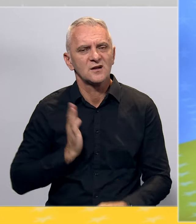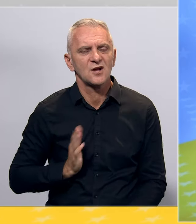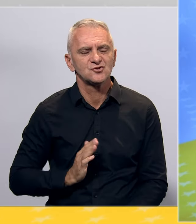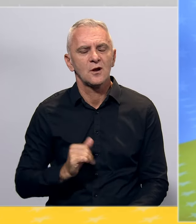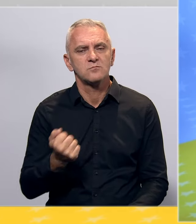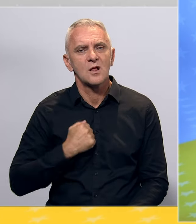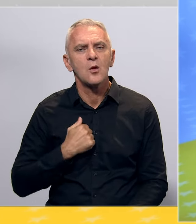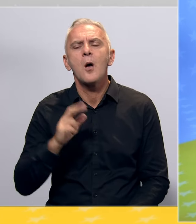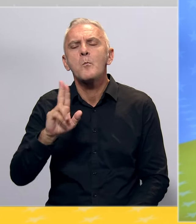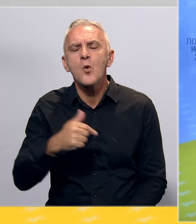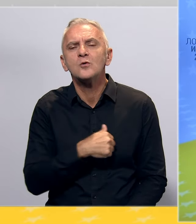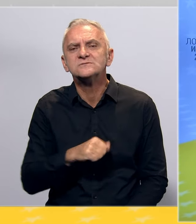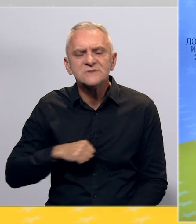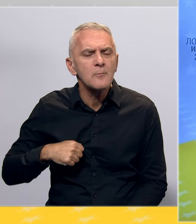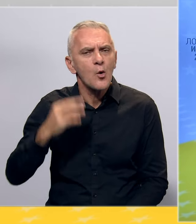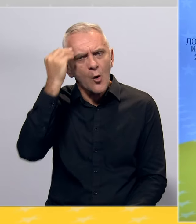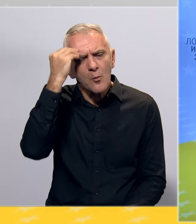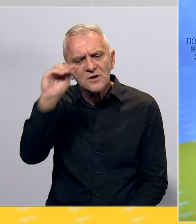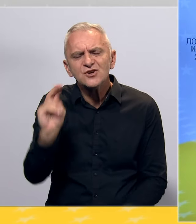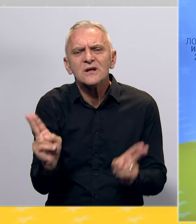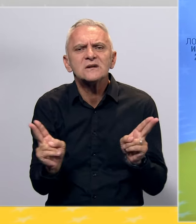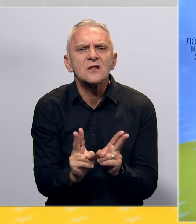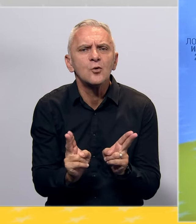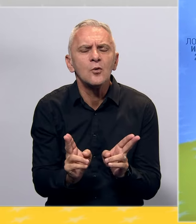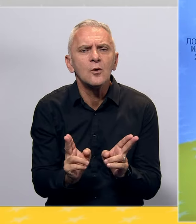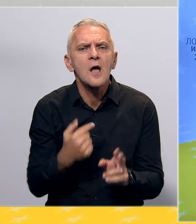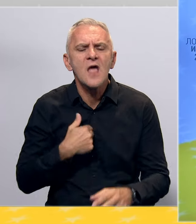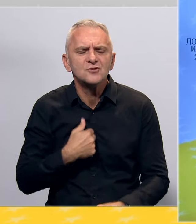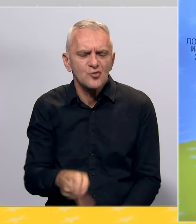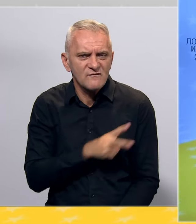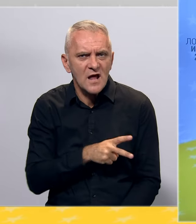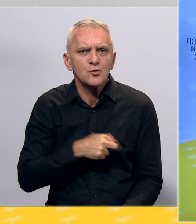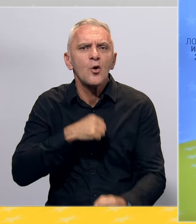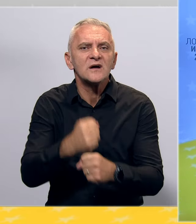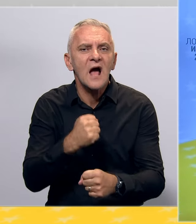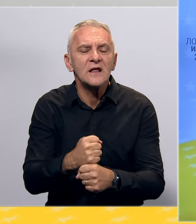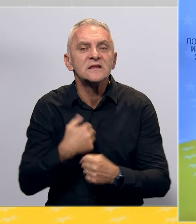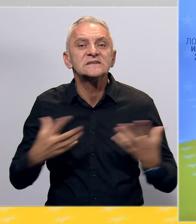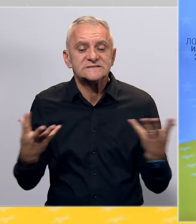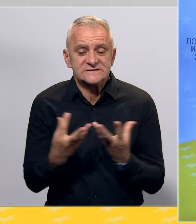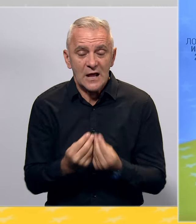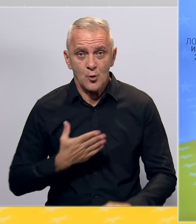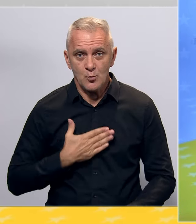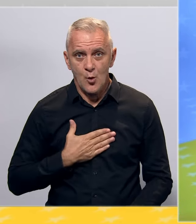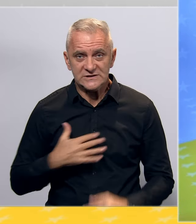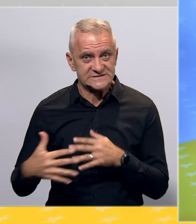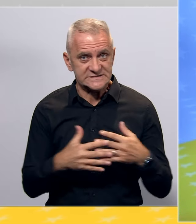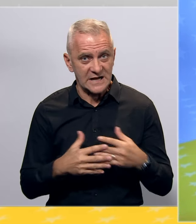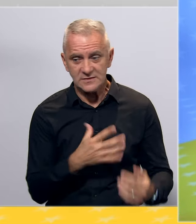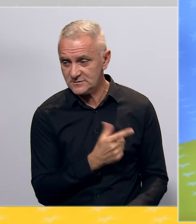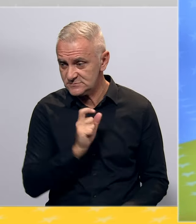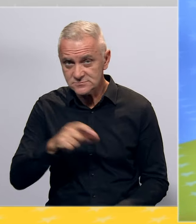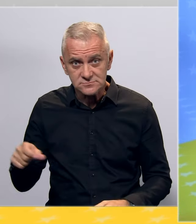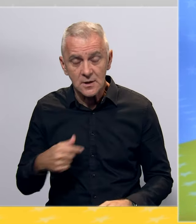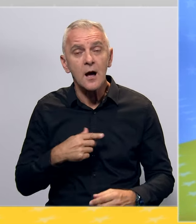Mogu im samo obećati šturo da ću vrijedno rati. Zajedno sa svojim saradnicima, bitna